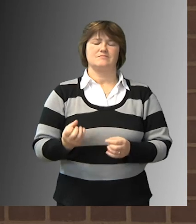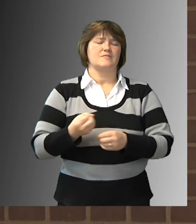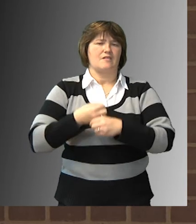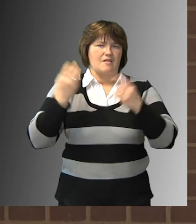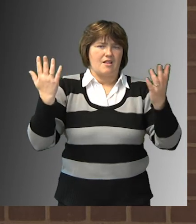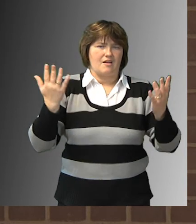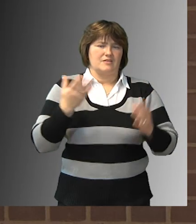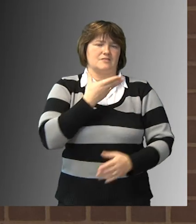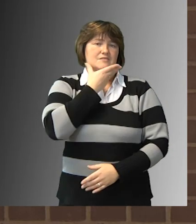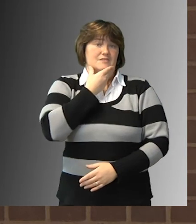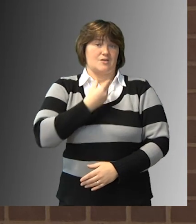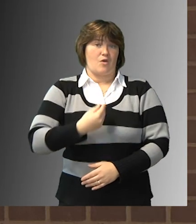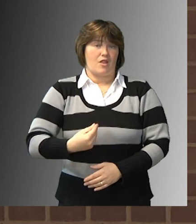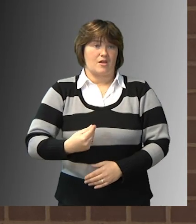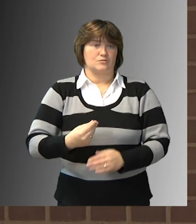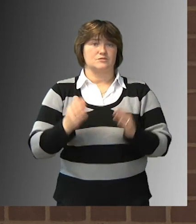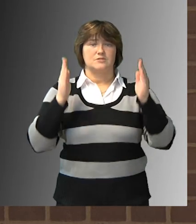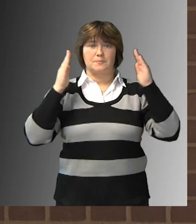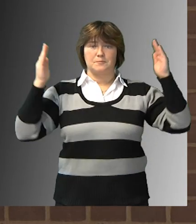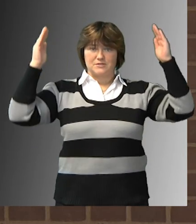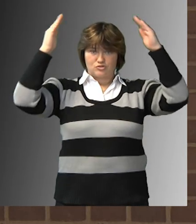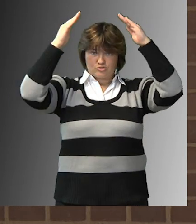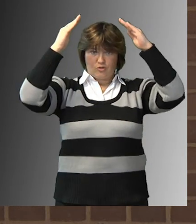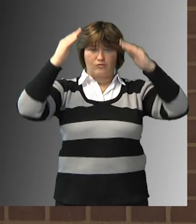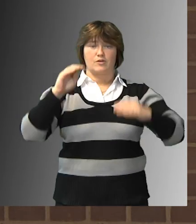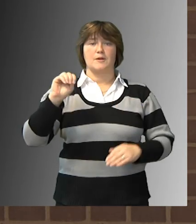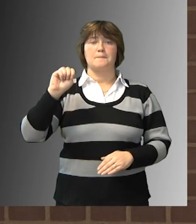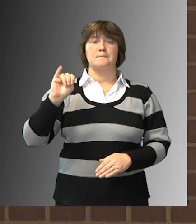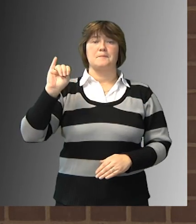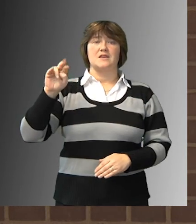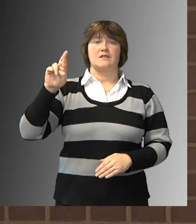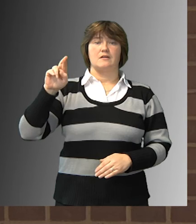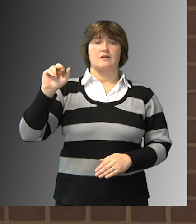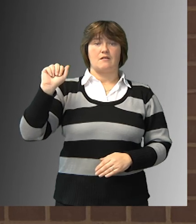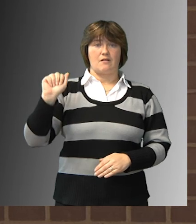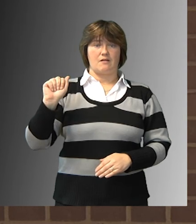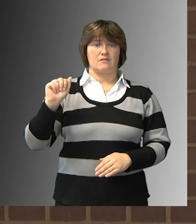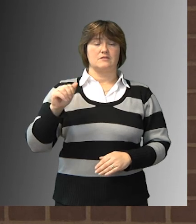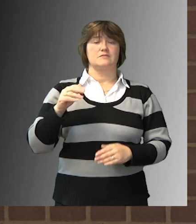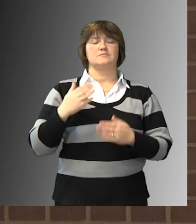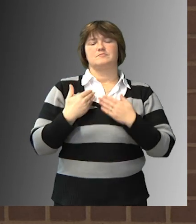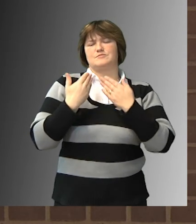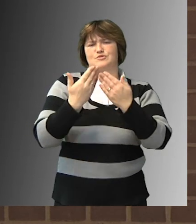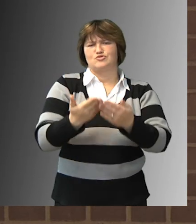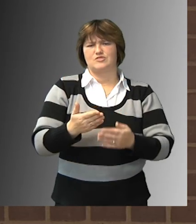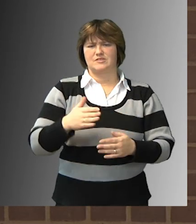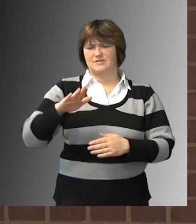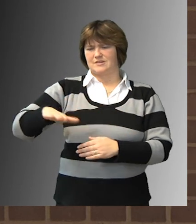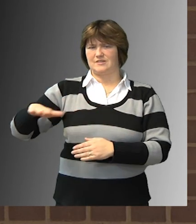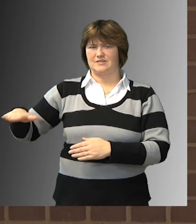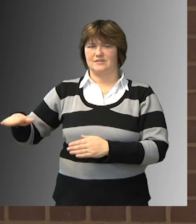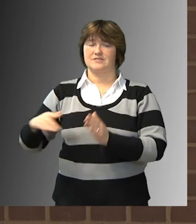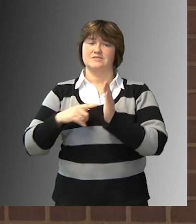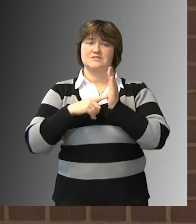Nikolaus, der Bischof von Myra, der die Kinder, der die Menschen beschenkt, er weist uns hin auf